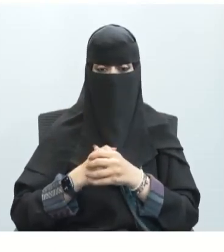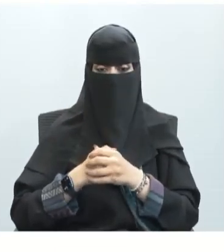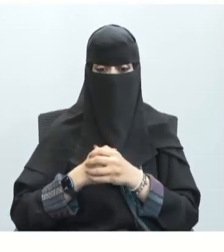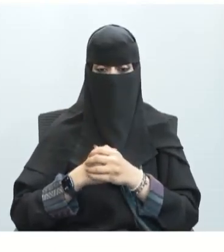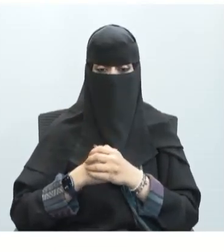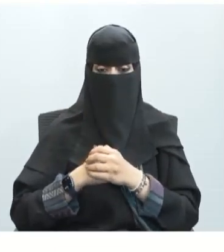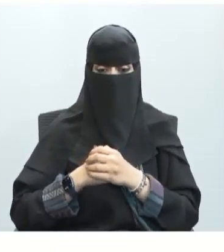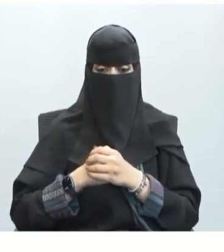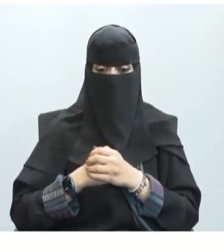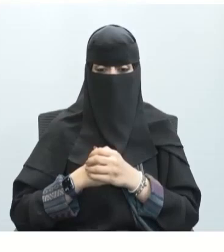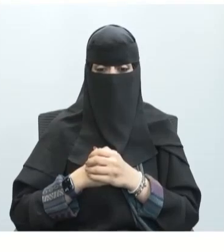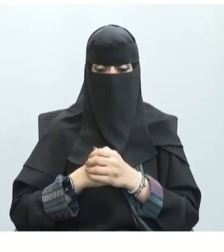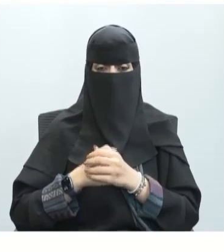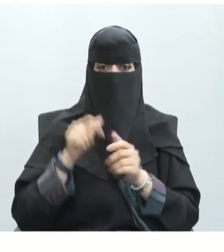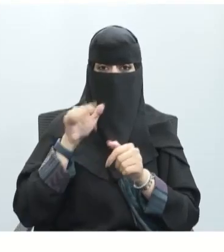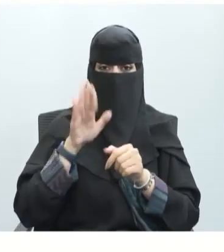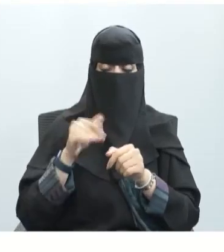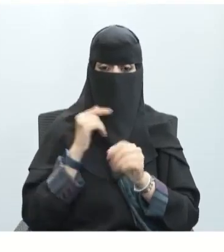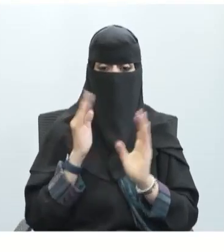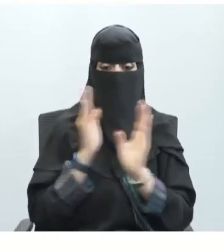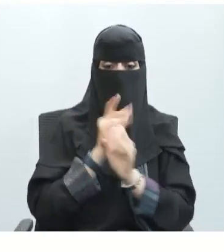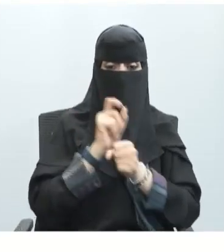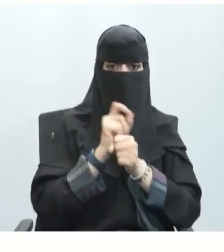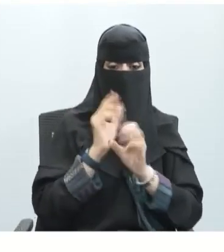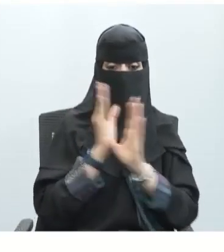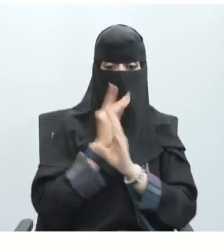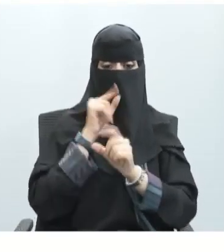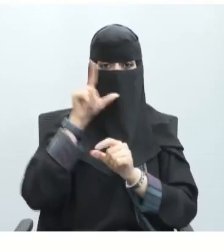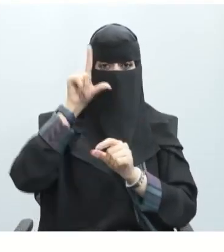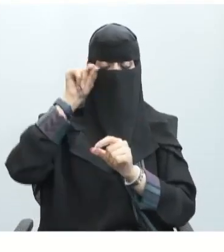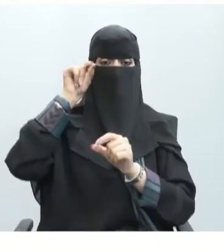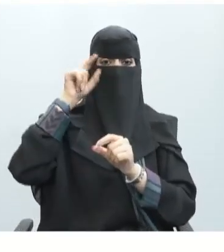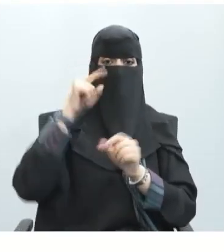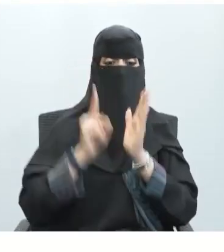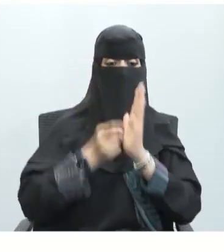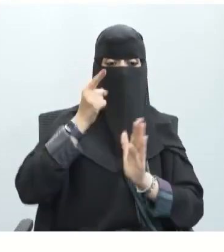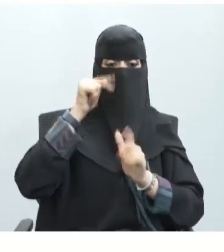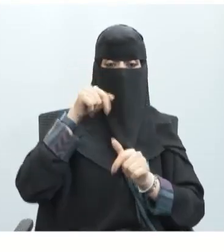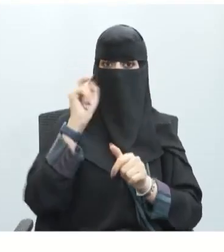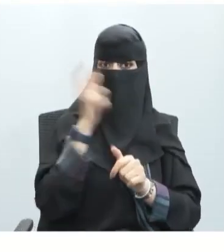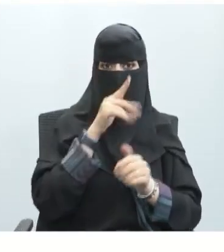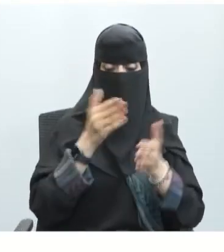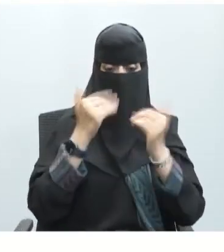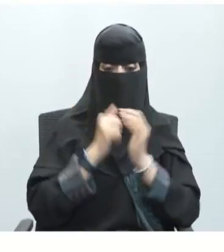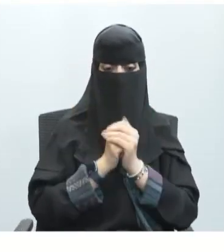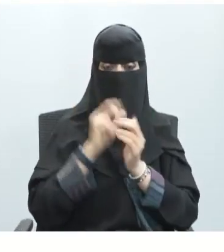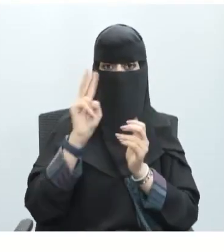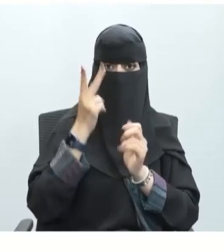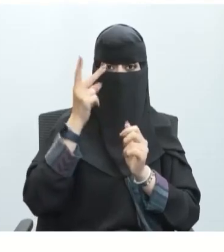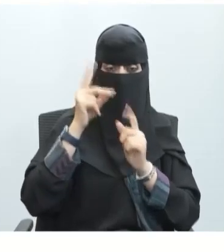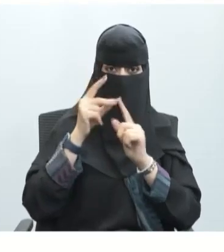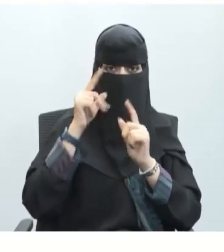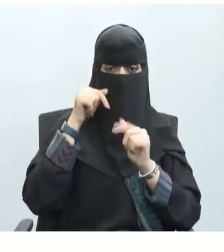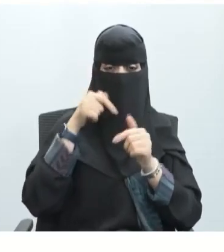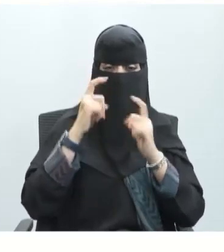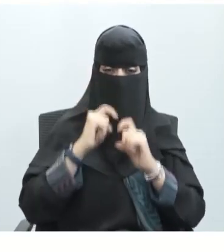نفسر هذه العملية حدثت رد الفعل من عكس لرمش العين في المرة الأولى كان سريع جدا في المرة الثانية